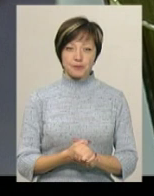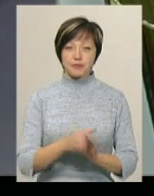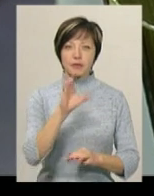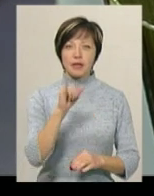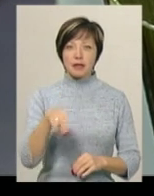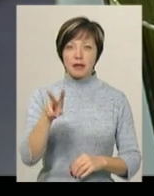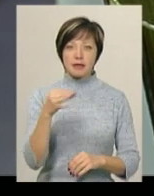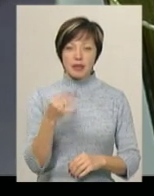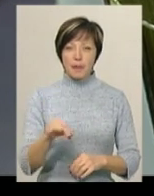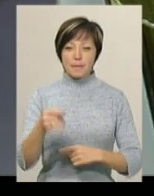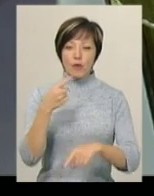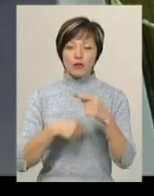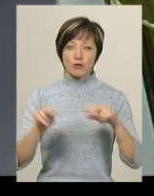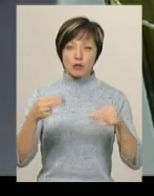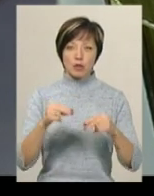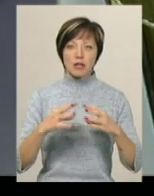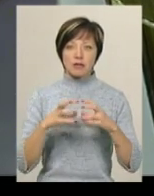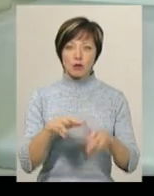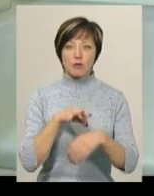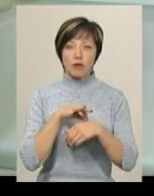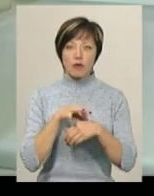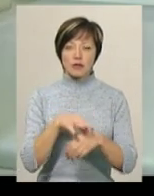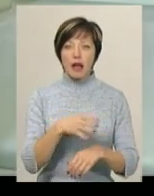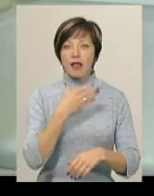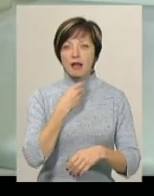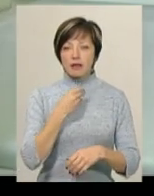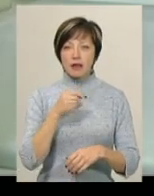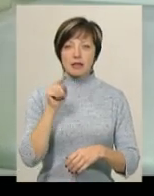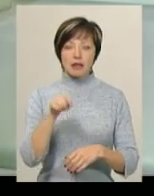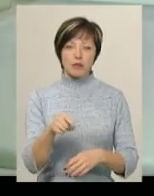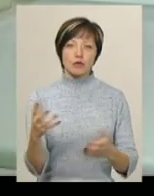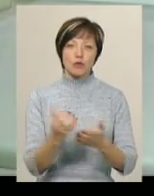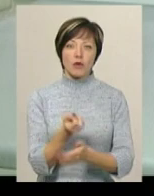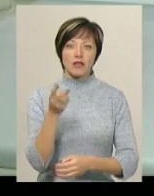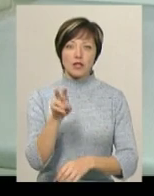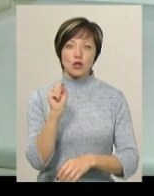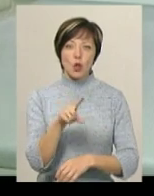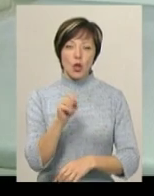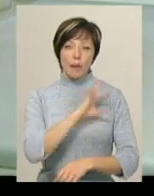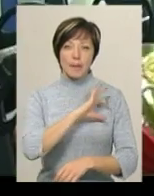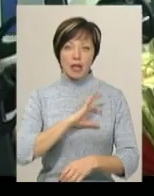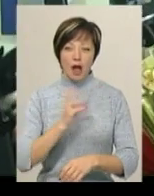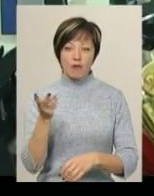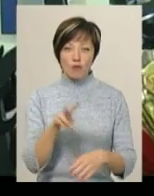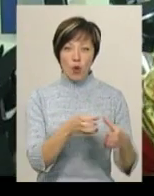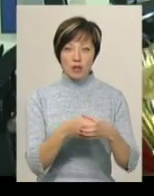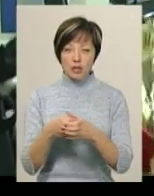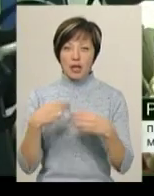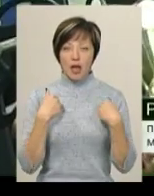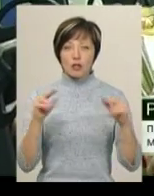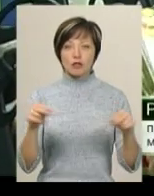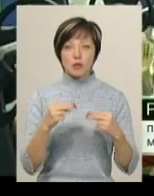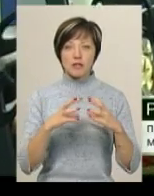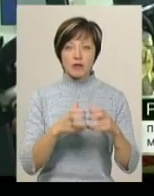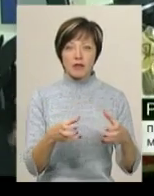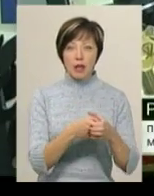Сидлецький тільки повернувся з чемпіонату світу, який проводиться в Литві. Там спортсмен здобув дві золоті медалі в двох категоріях. Став чемпіоном світу